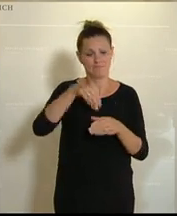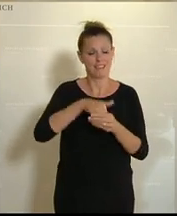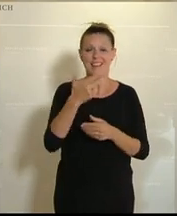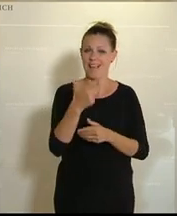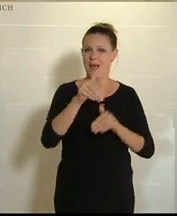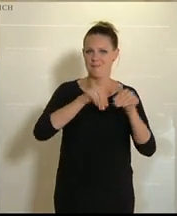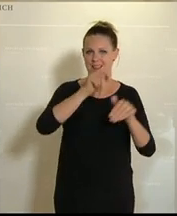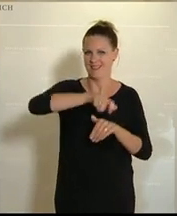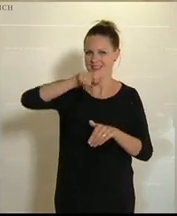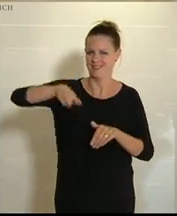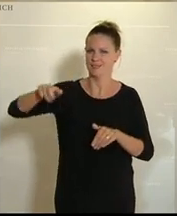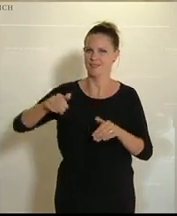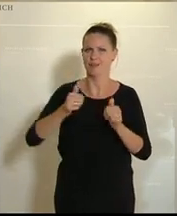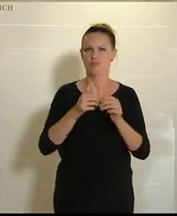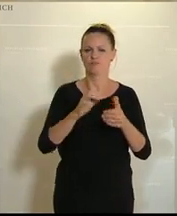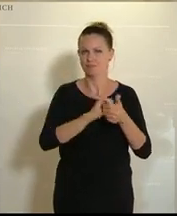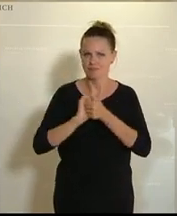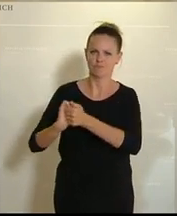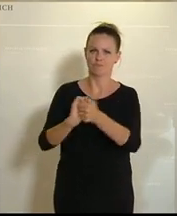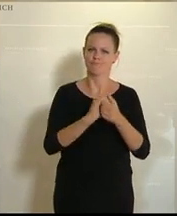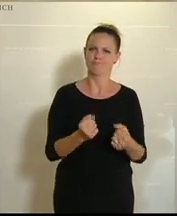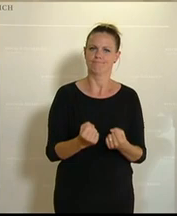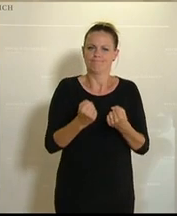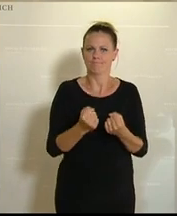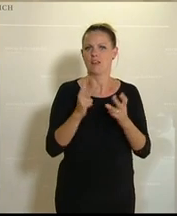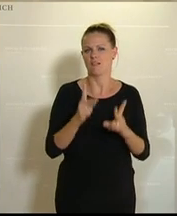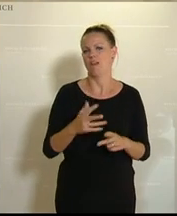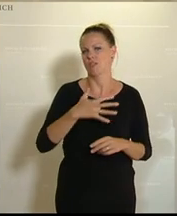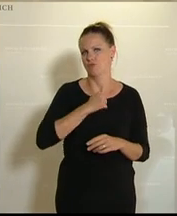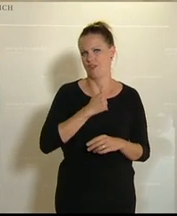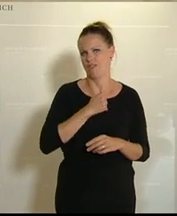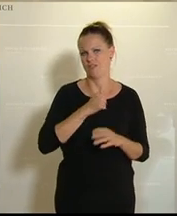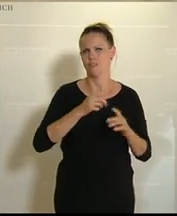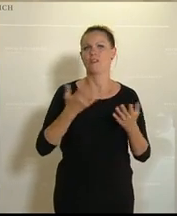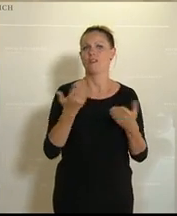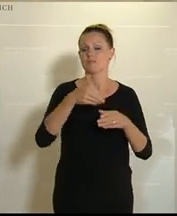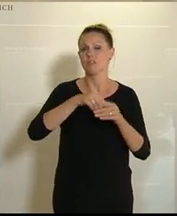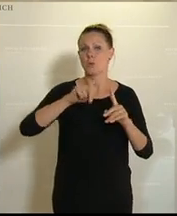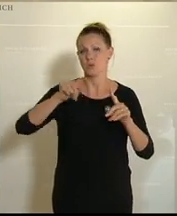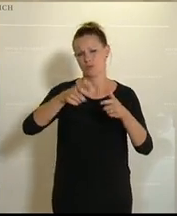Ministerinnen, glaube ich, sehr geeint und sehr stark. Und dass es gelingen kann, beweist das Konjunkturpaket.